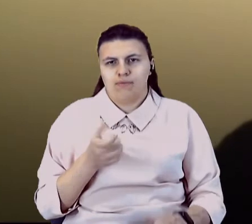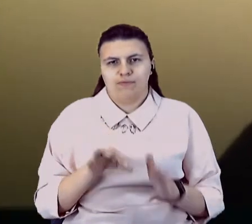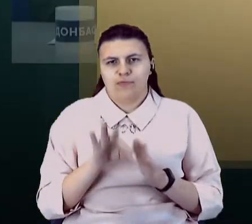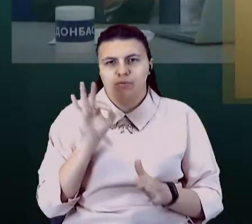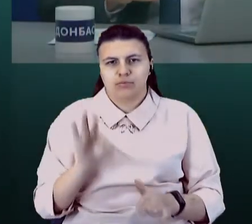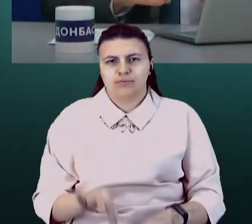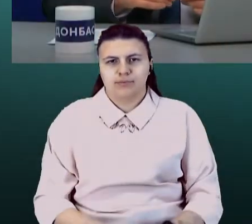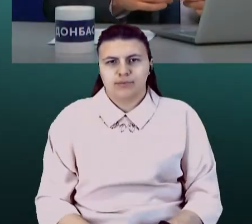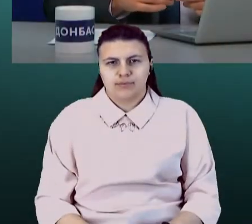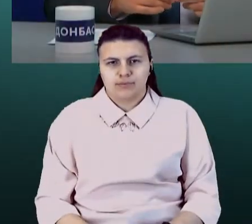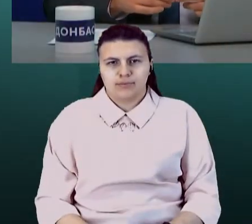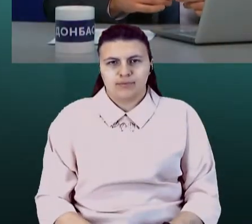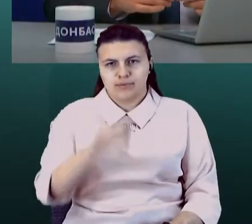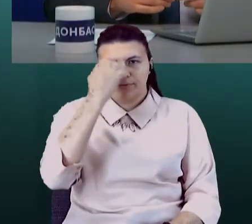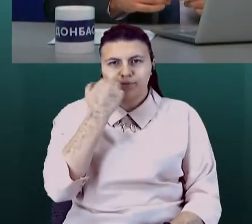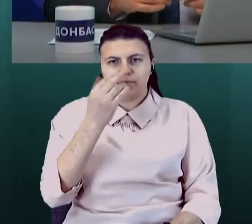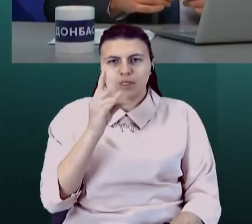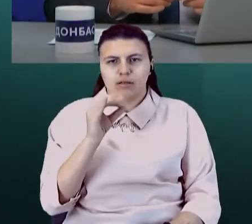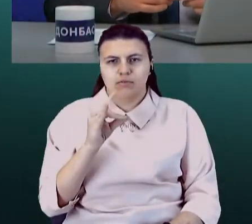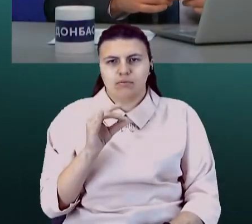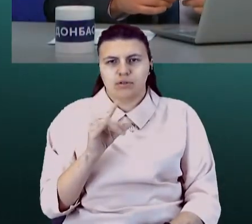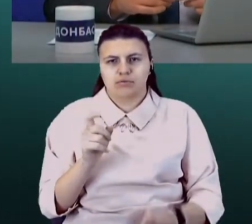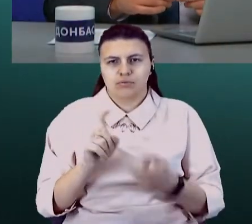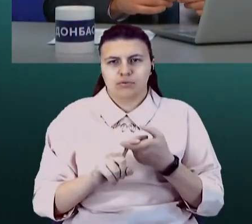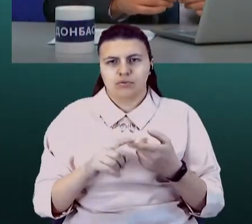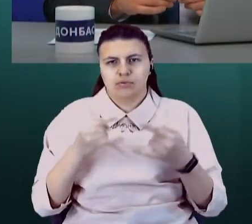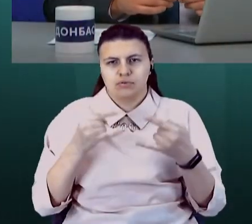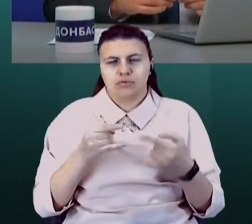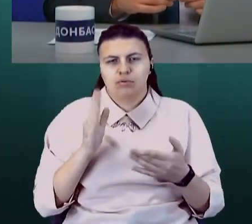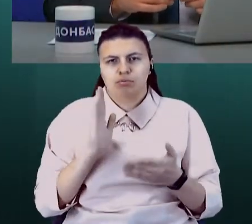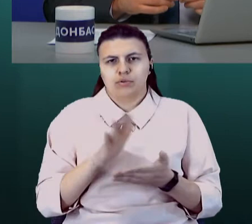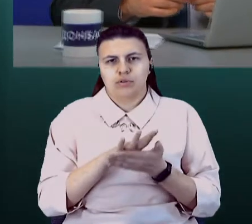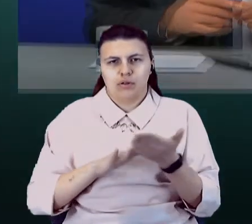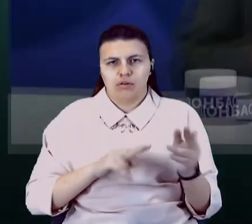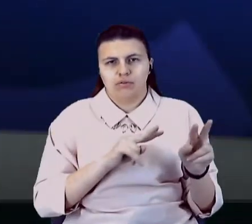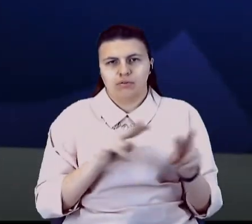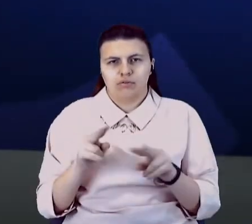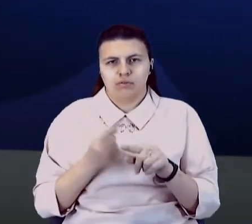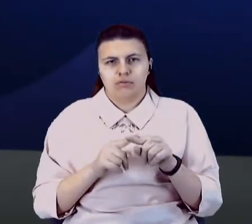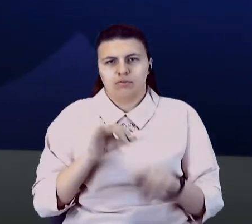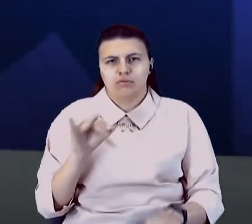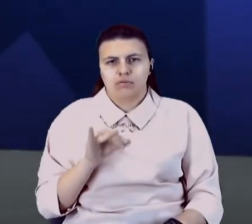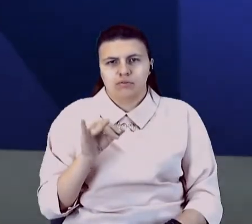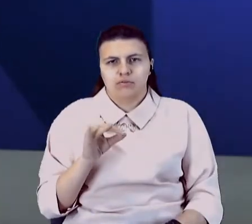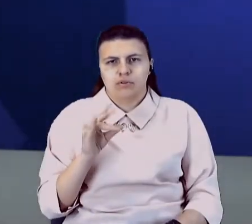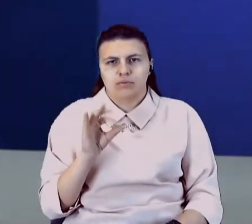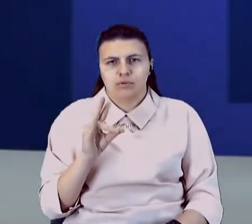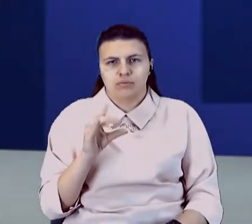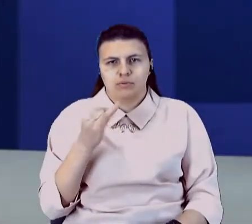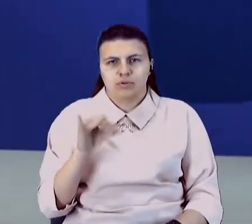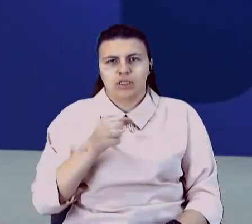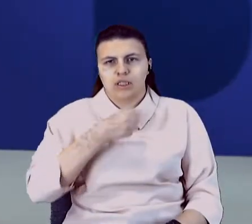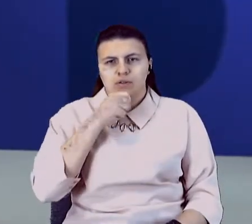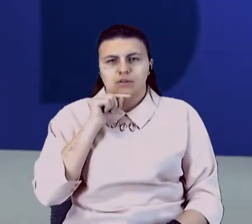Дякую, пане Володимире, за те, що приєдналися до нашого ефіру. Будемо надалі стежити за цією історією. Володимир Дубровський, старший економіст Кейс